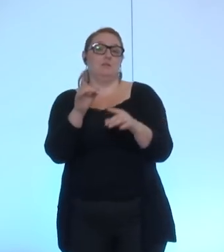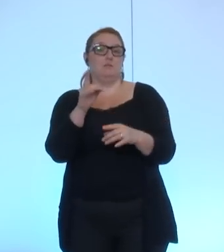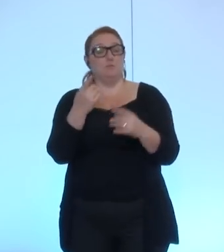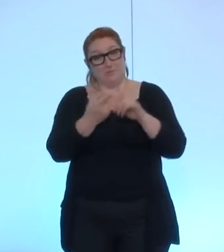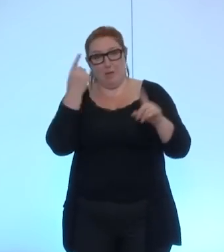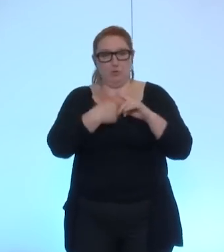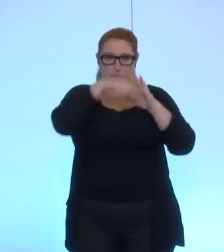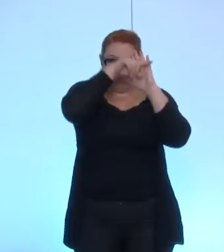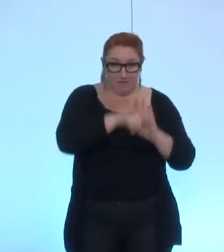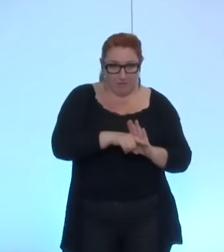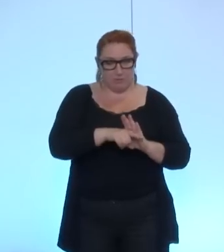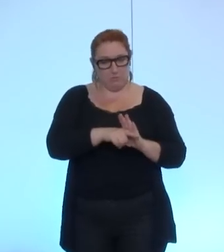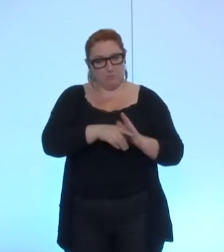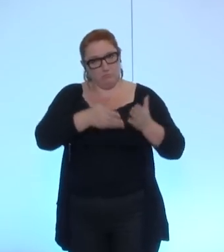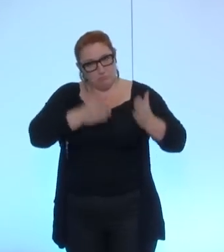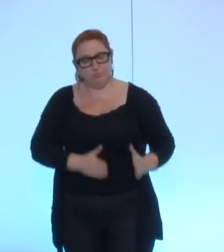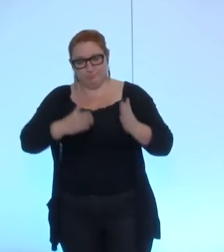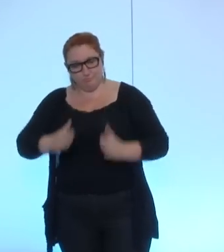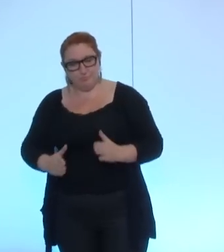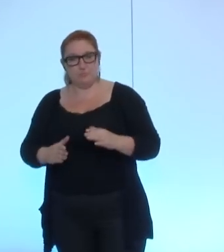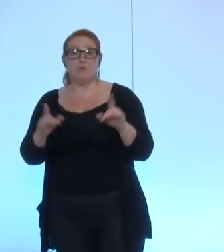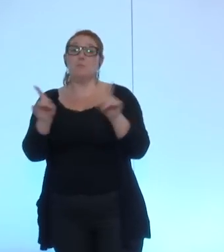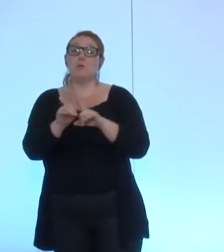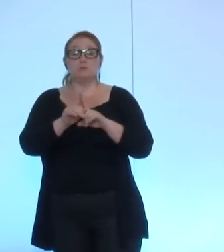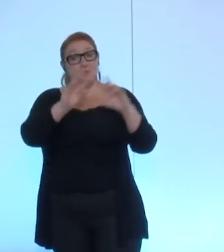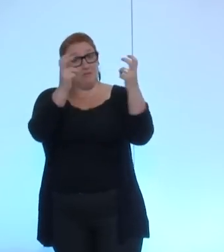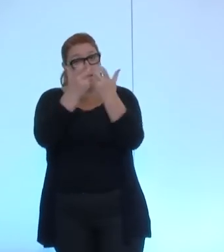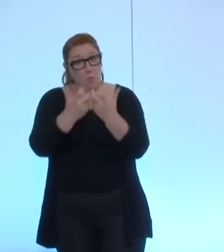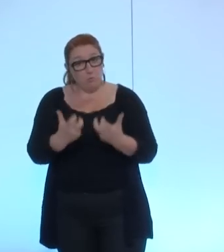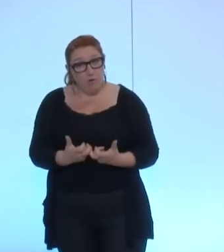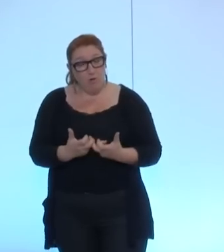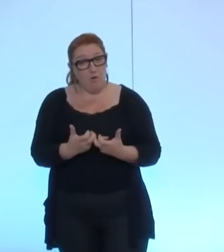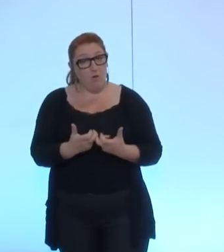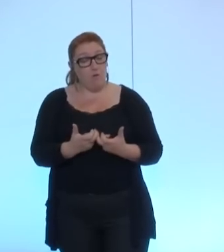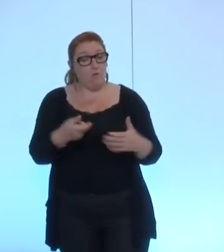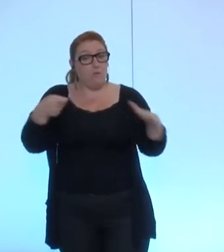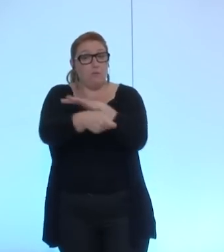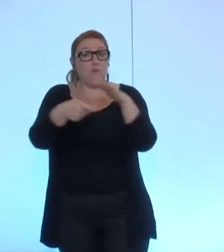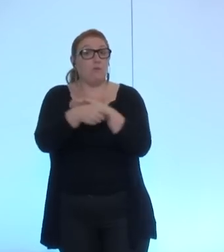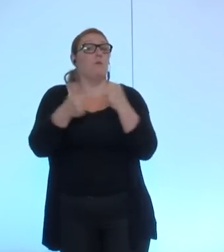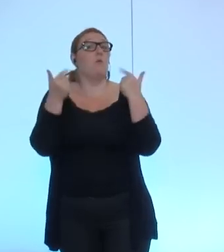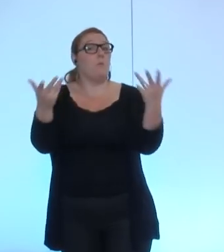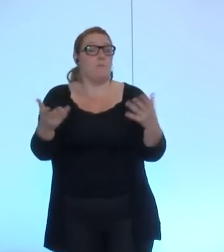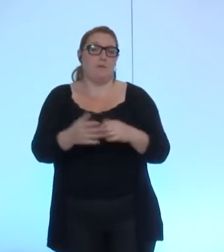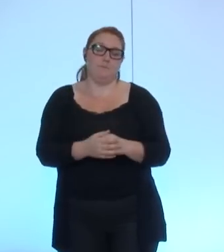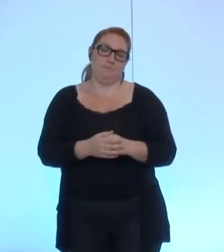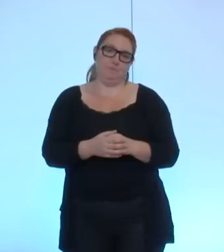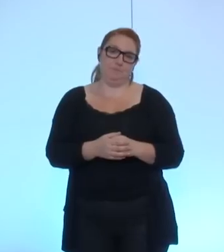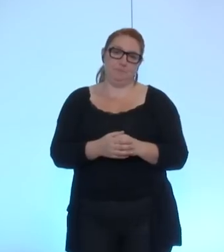dans quel cadre nous agissions et également les montants finalement qui étaient versés pour ces aides